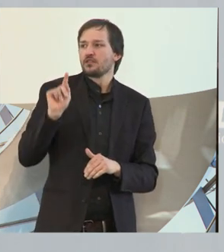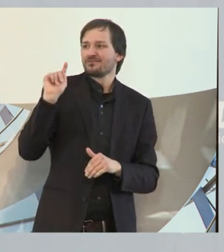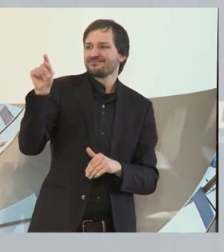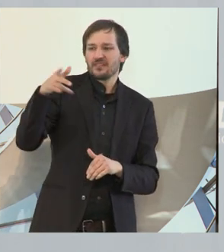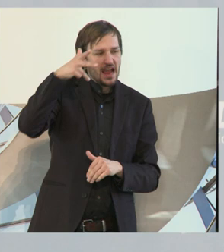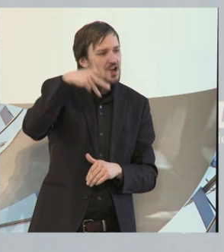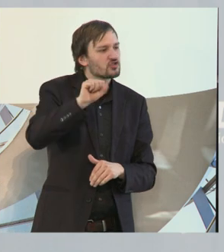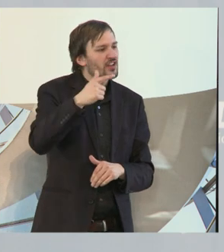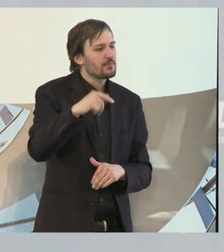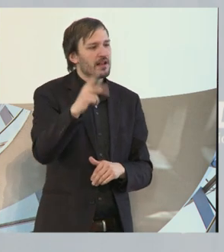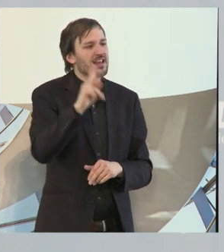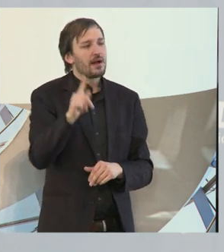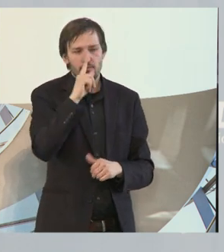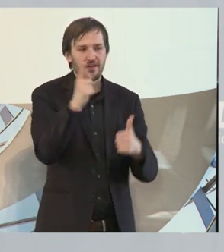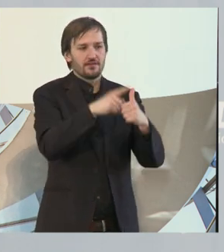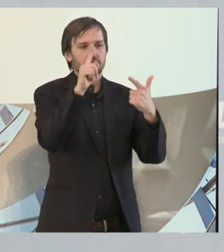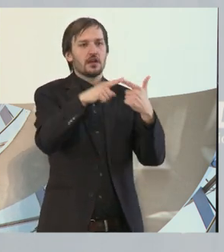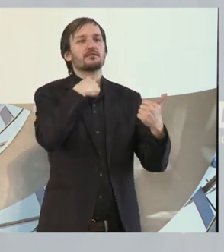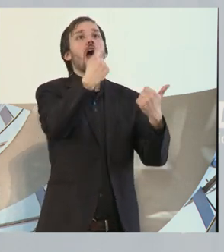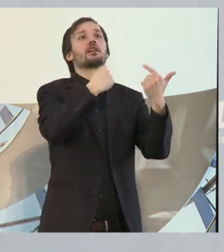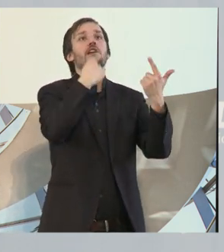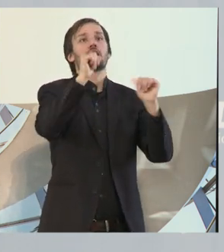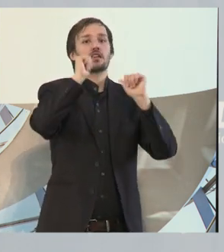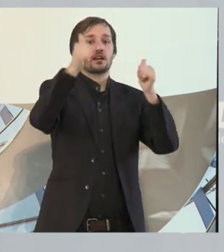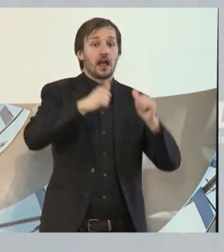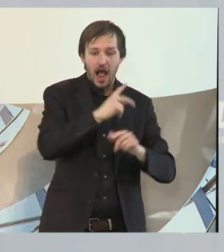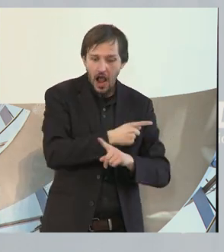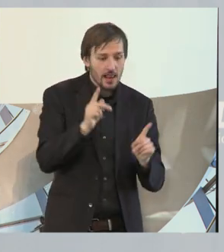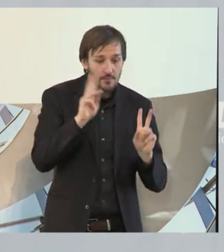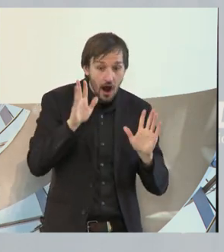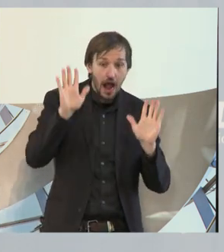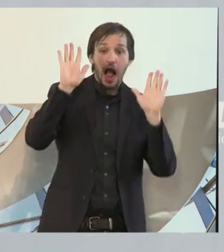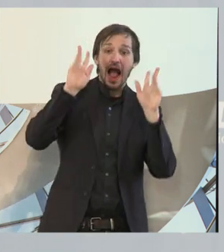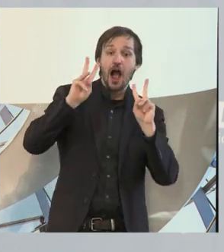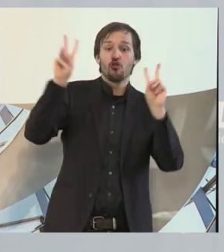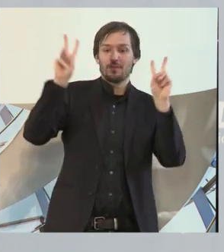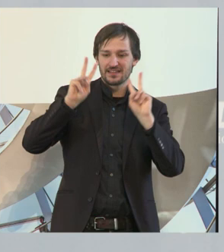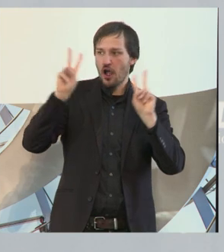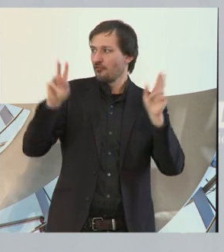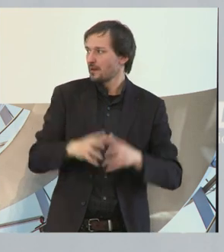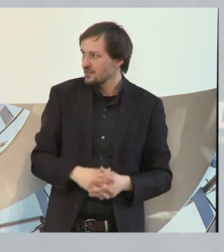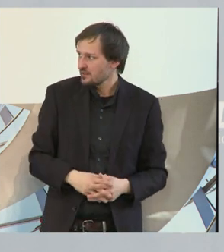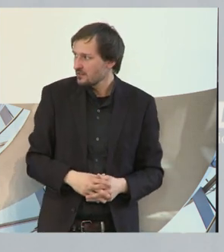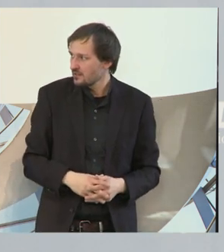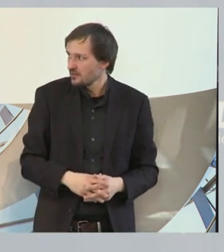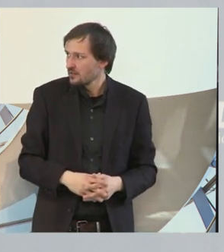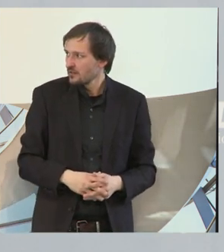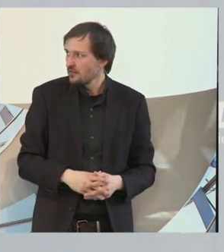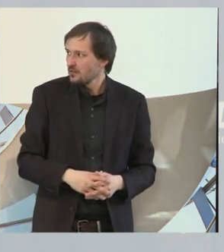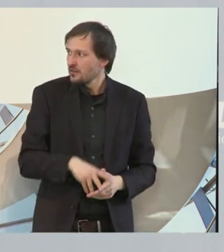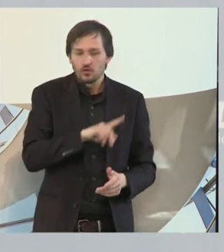wenn sie ihre Stimme erheben, sehr genau aufpassen und hinhören. Und ich kann mit den schwachen Möglichkeiten, die der